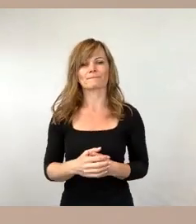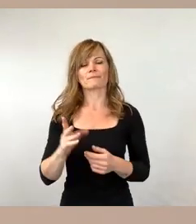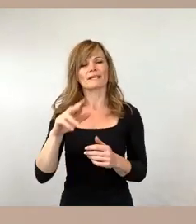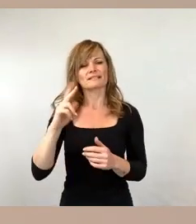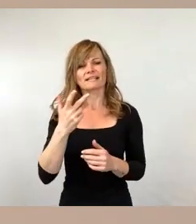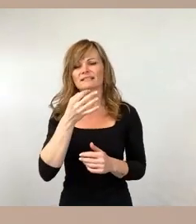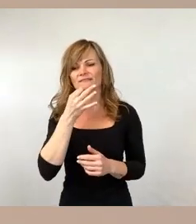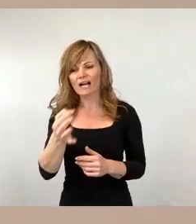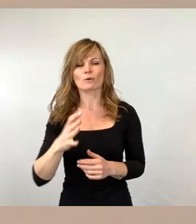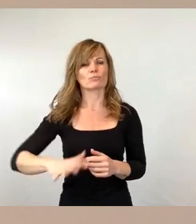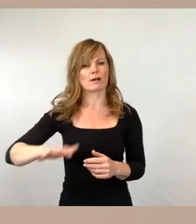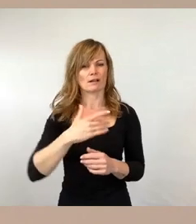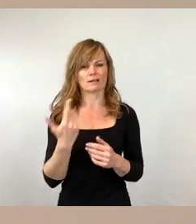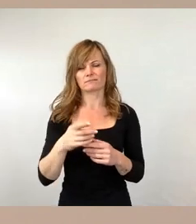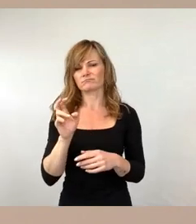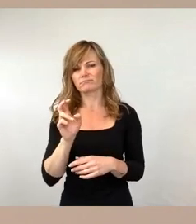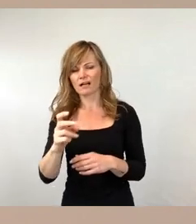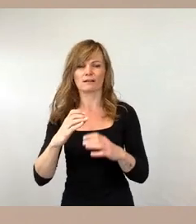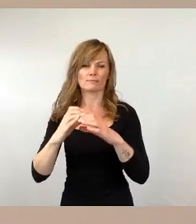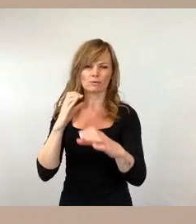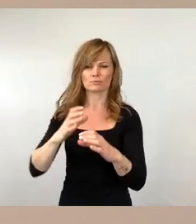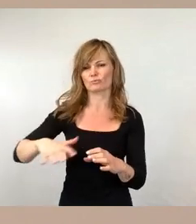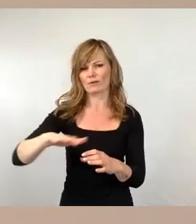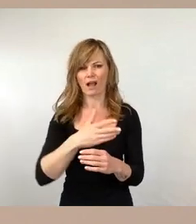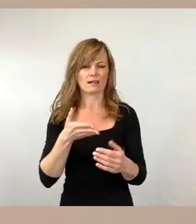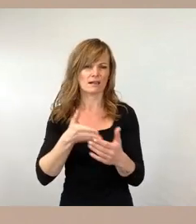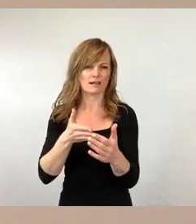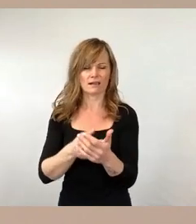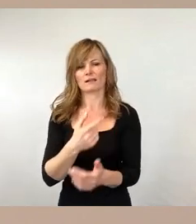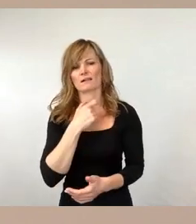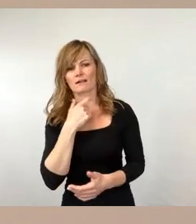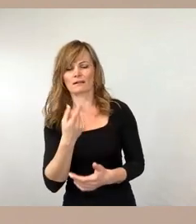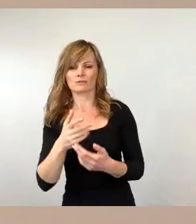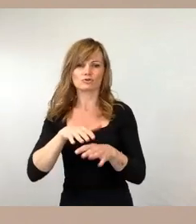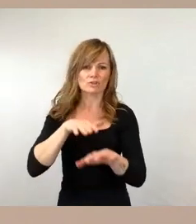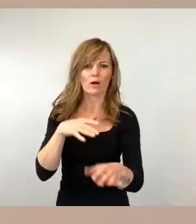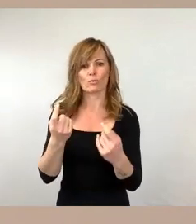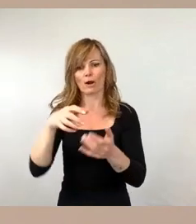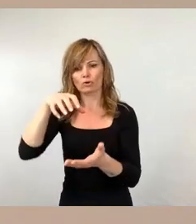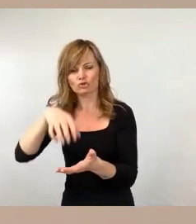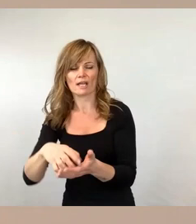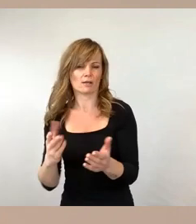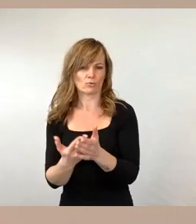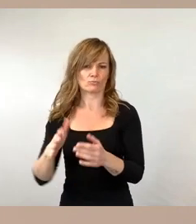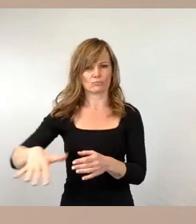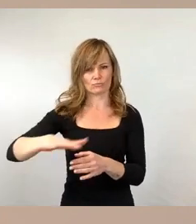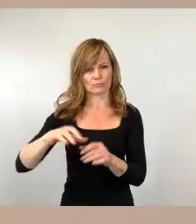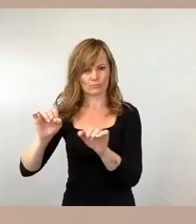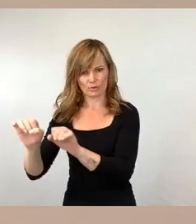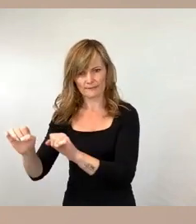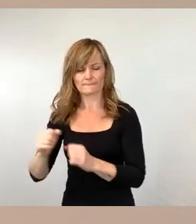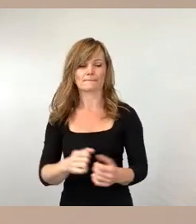behindert, sei es durch Baustellen oder durch Staus. Zu Ihrer vierten Frage. Die bezieht sich auf den Verkehrsversuch